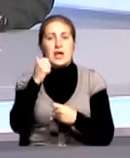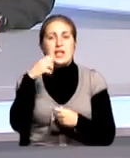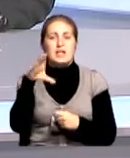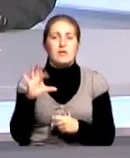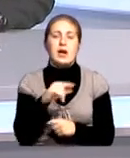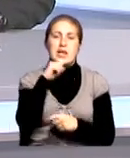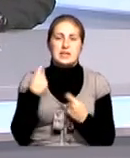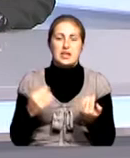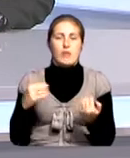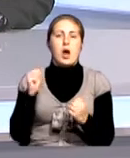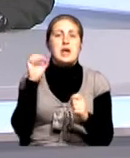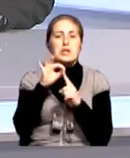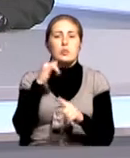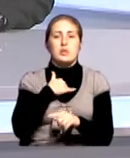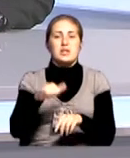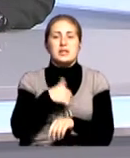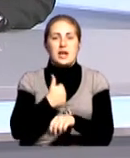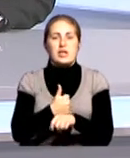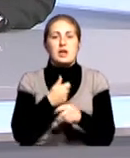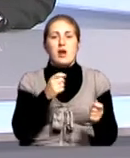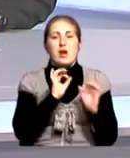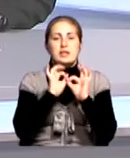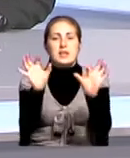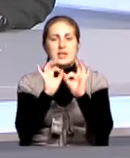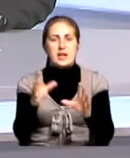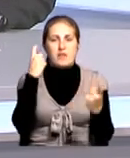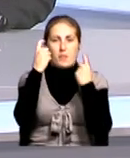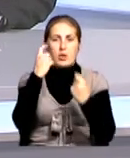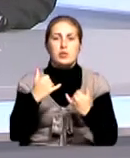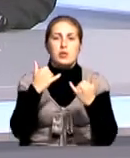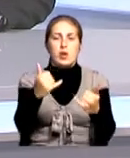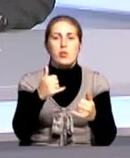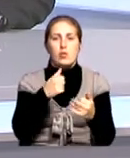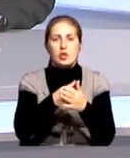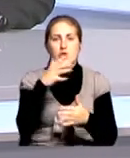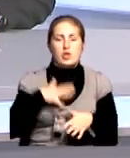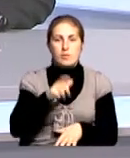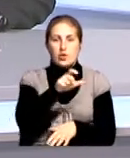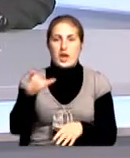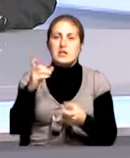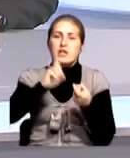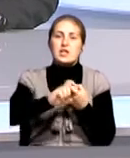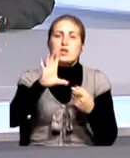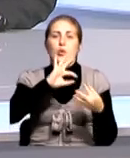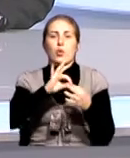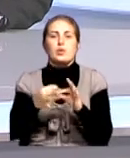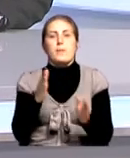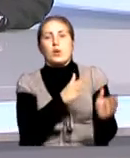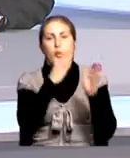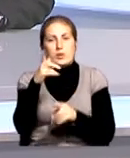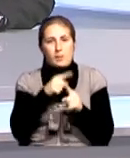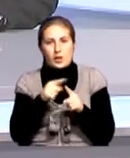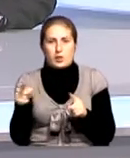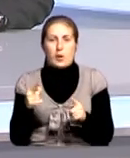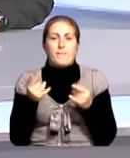а цель у нас основная, да? То есть, донесение информации до крымчан в связи со сложностями переходного периода. Потребность такой